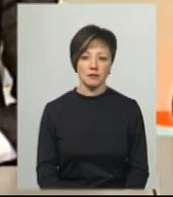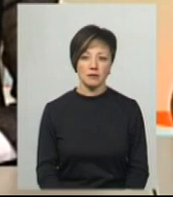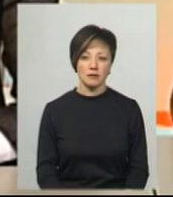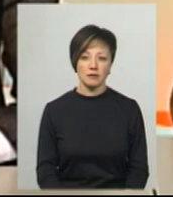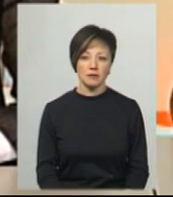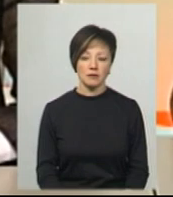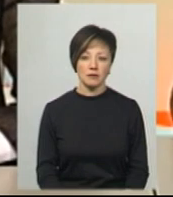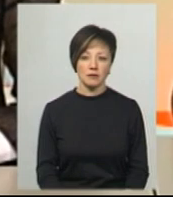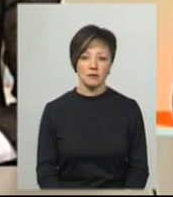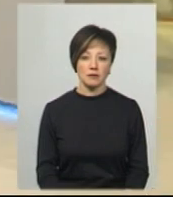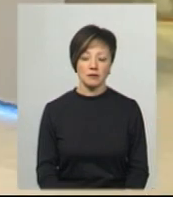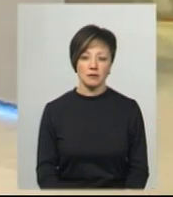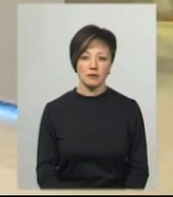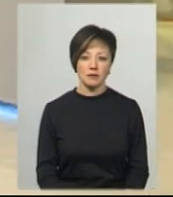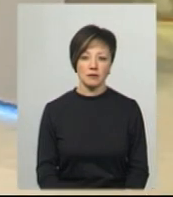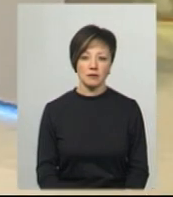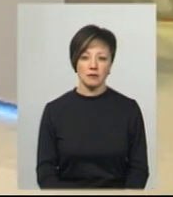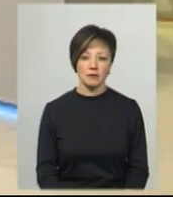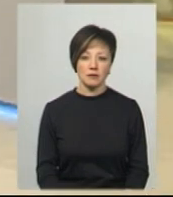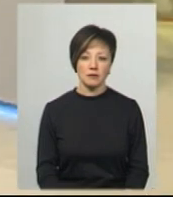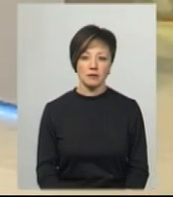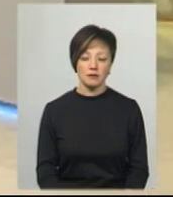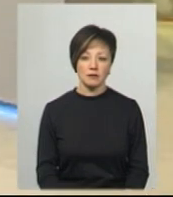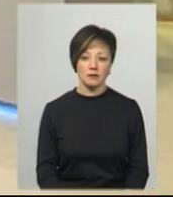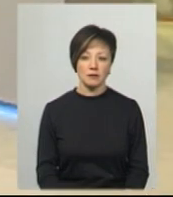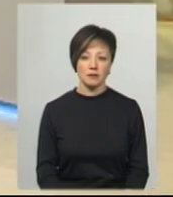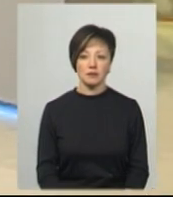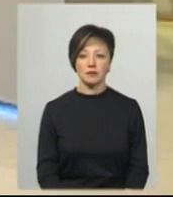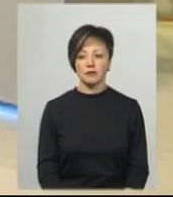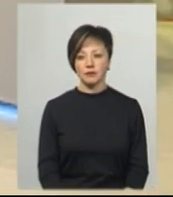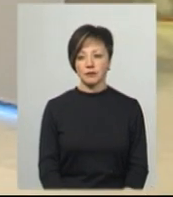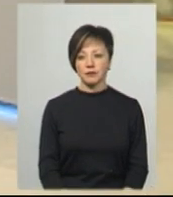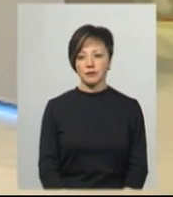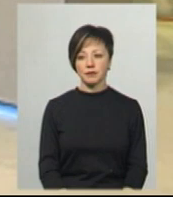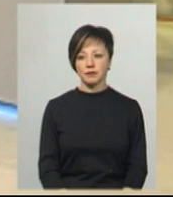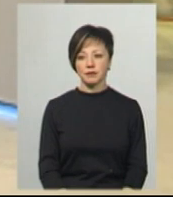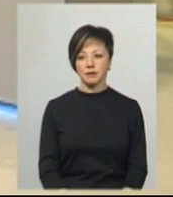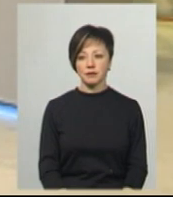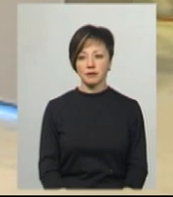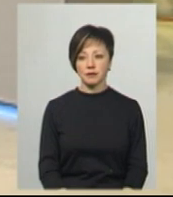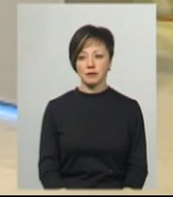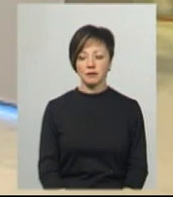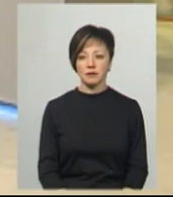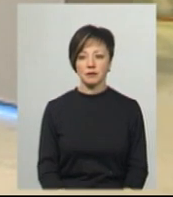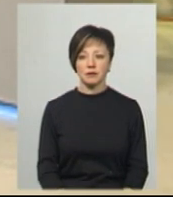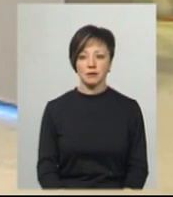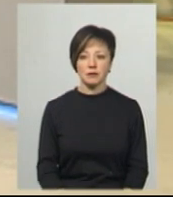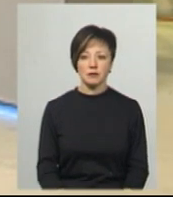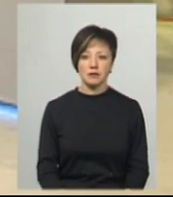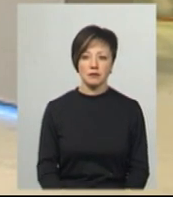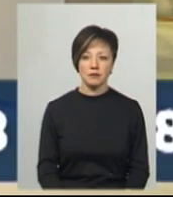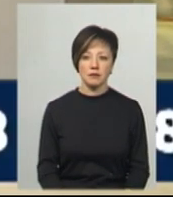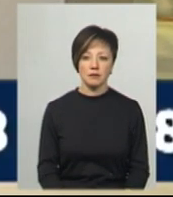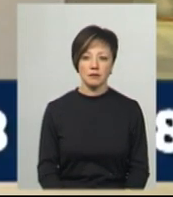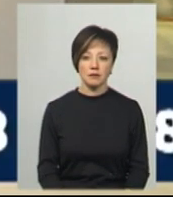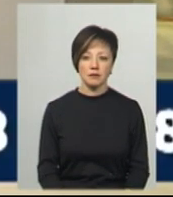Підприємці зверталися різним і письмово, є відповіді і так далі в податкову, на що отримали однозначну відповідь.